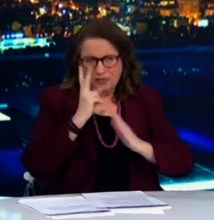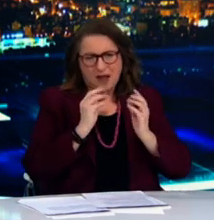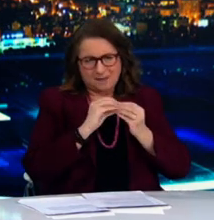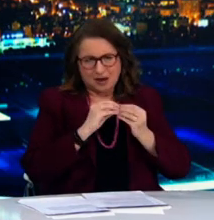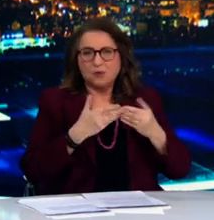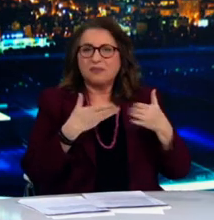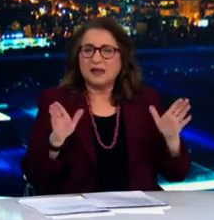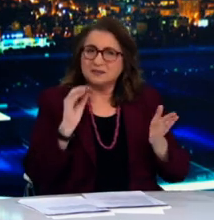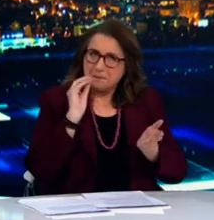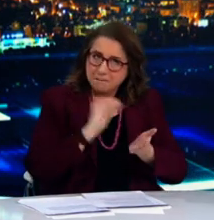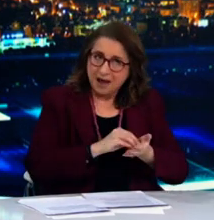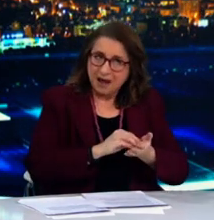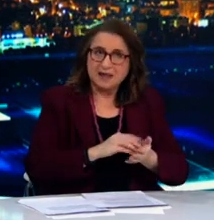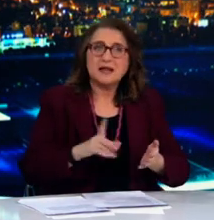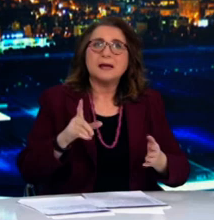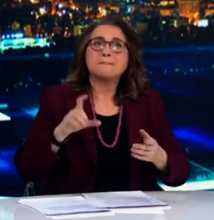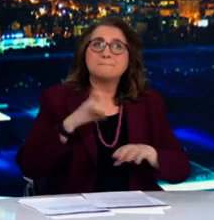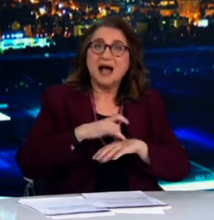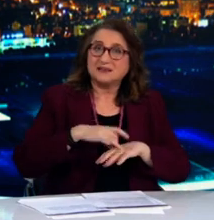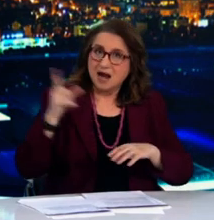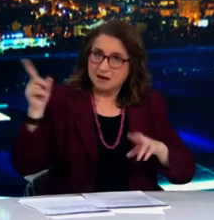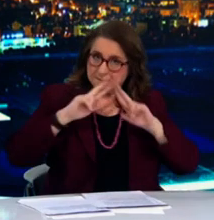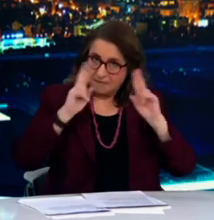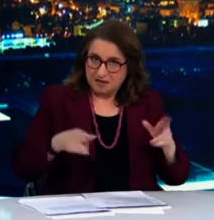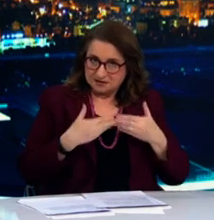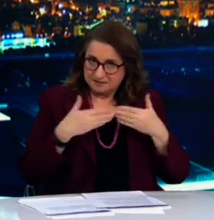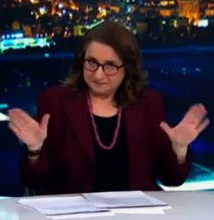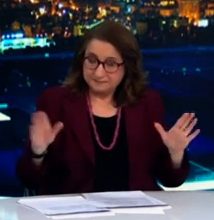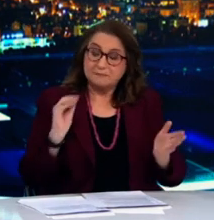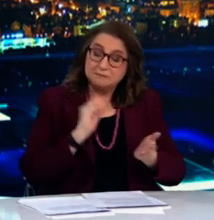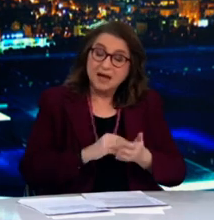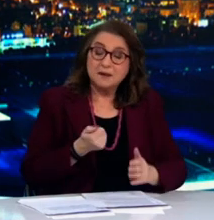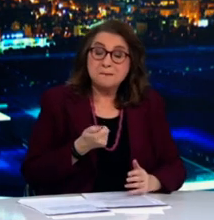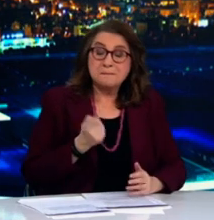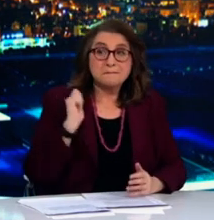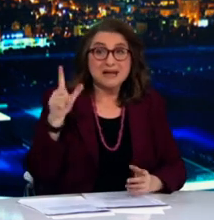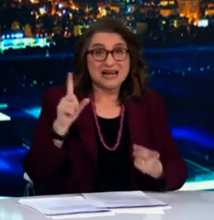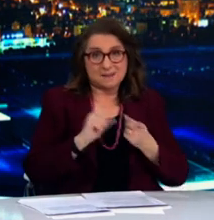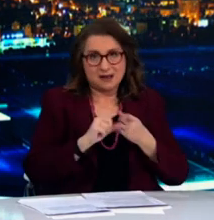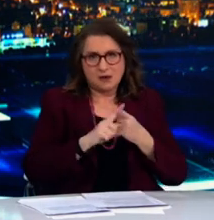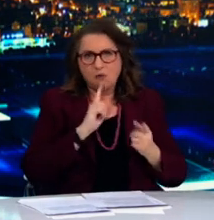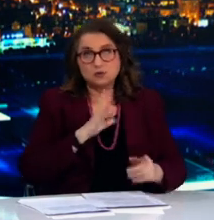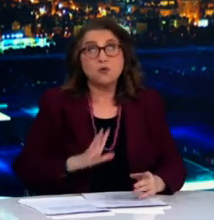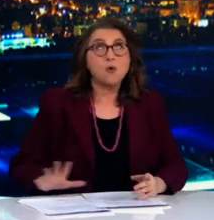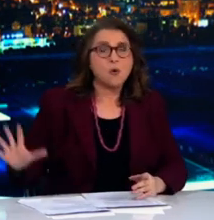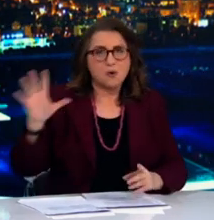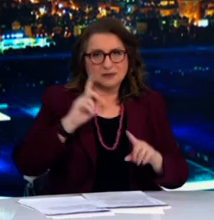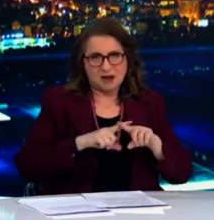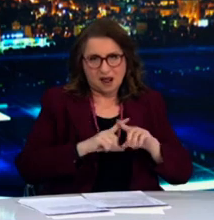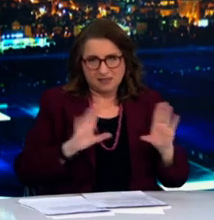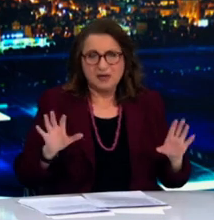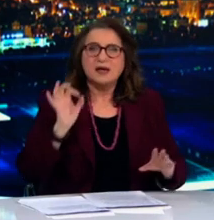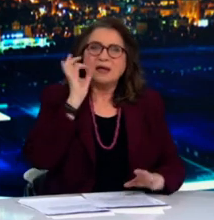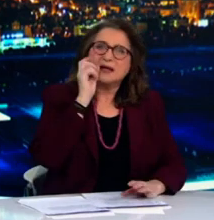στις περιφερειακές ενότητες Αχαΐας με click in shop και click away όπως δηλαδή σε όλη τη χώρα αλλά και